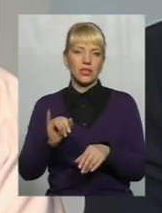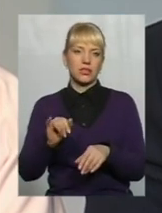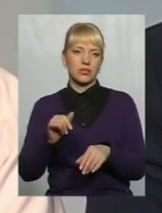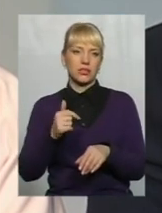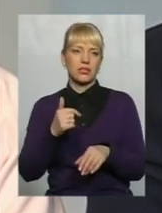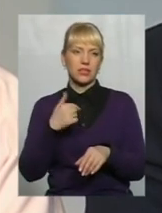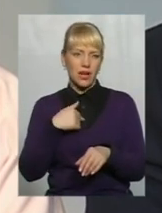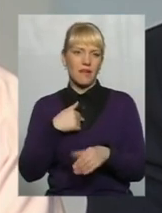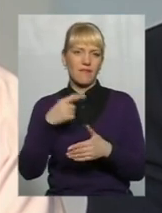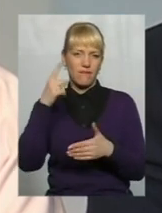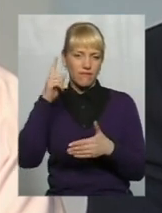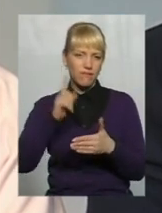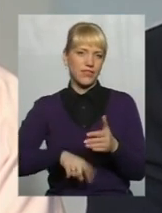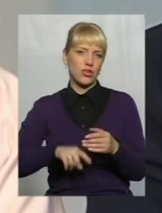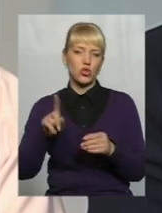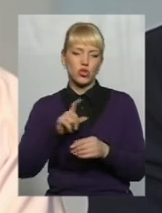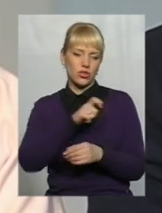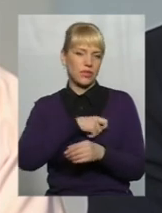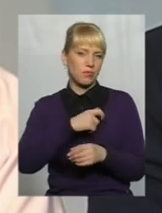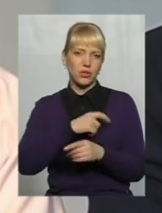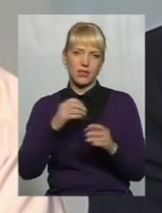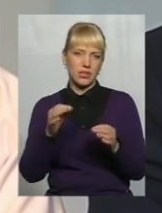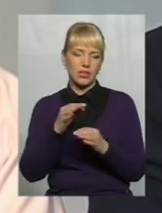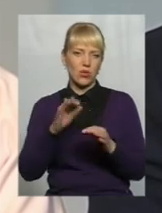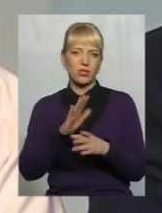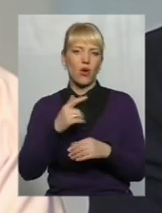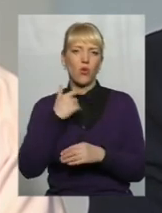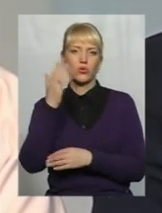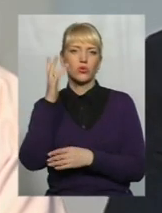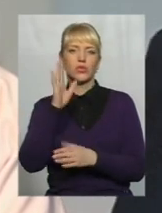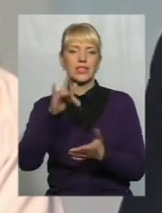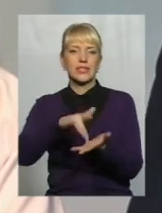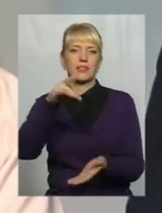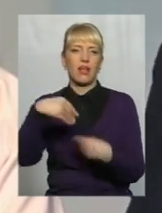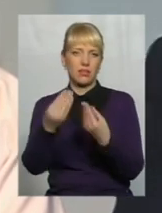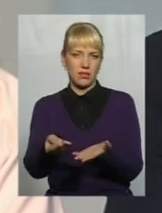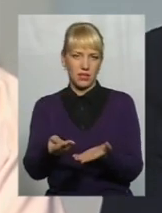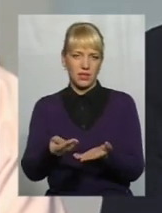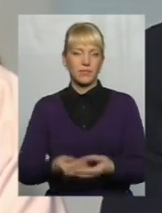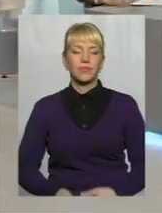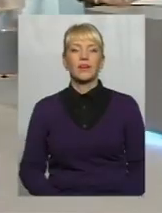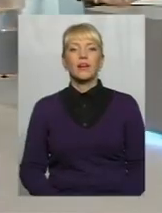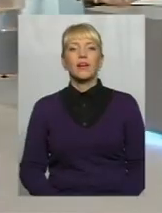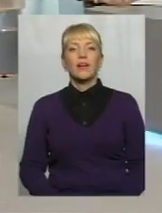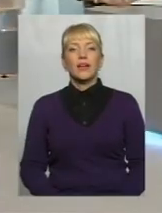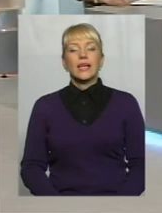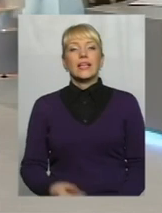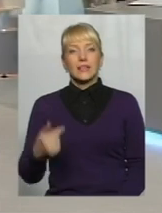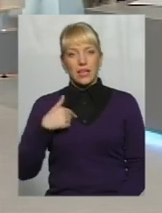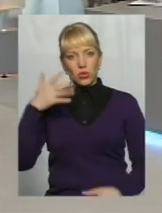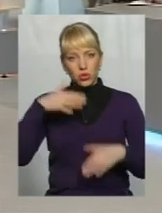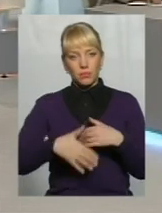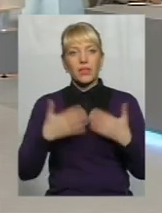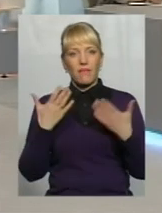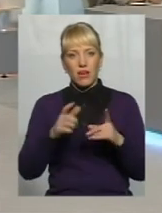Та не вірю, воно так і не є. Депутати ніколи не голосують, тільки за гроші адміністративного центру. Що ж, я зрозуміла